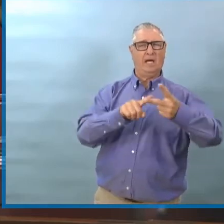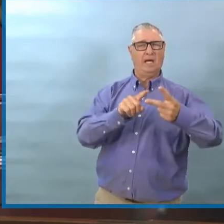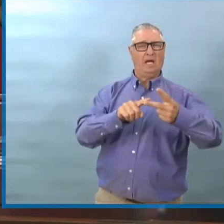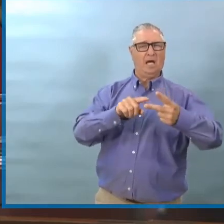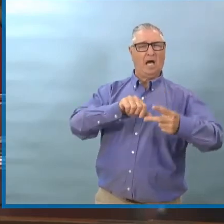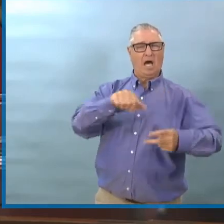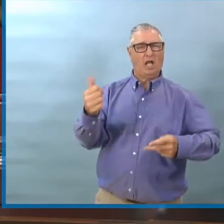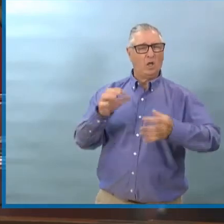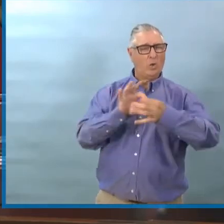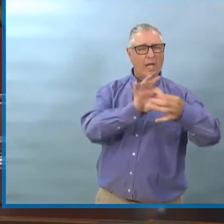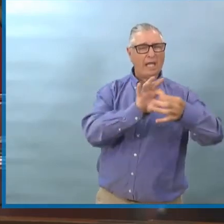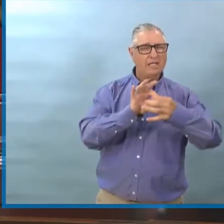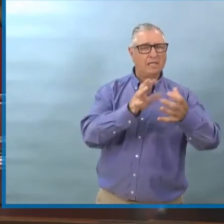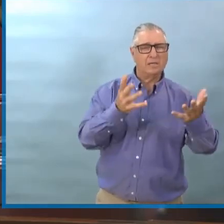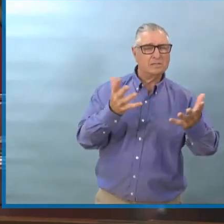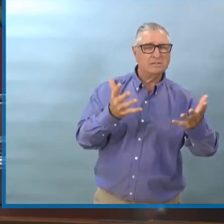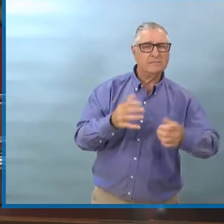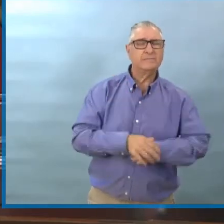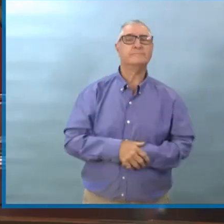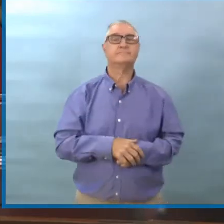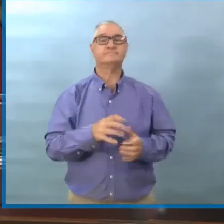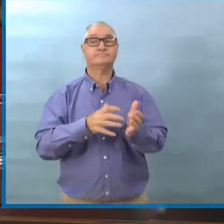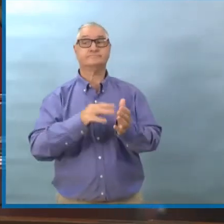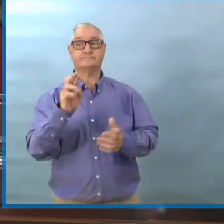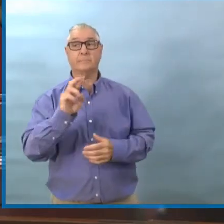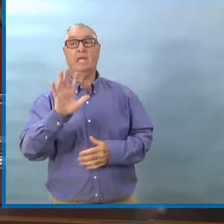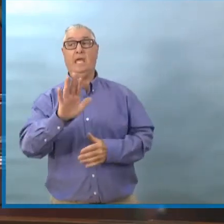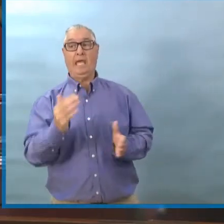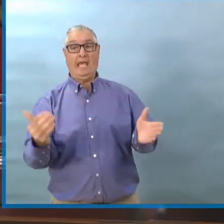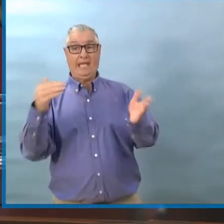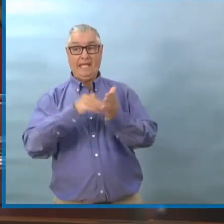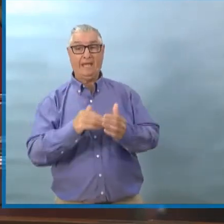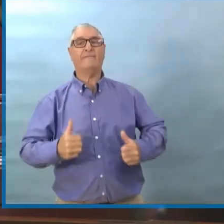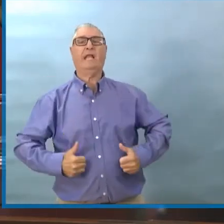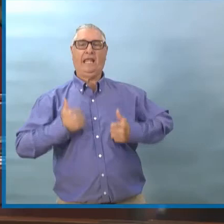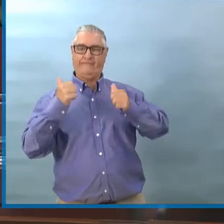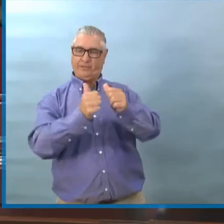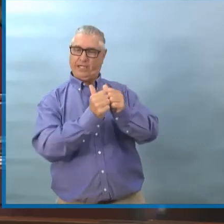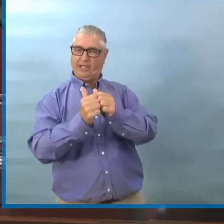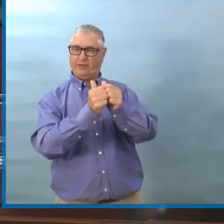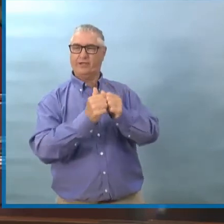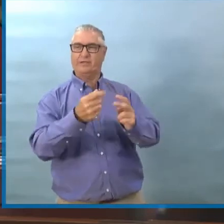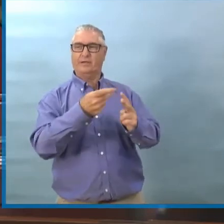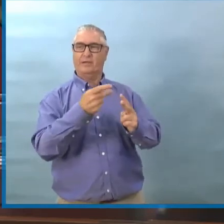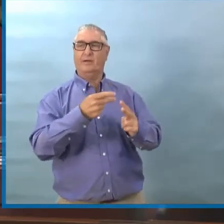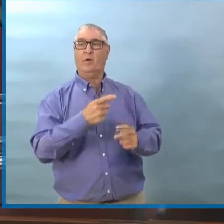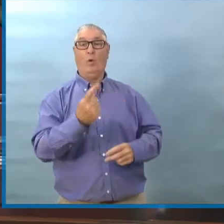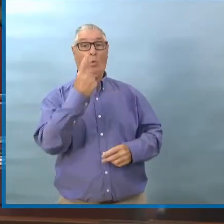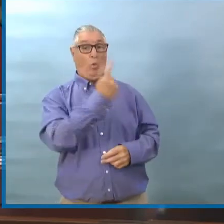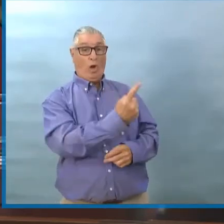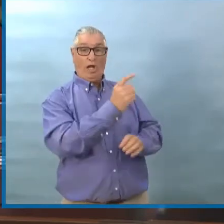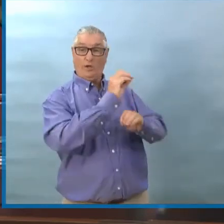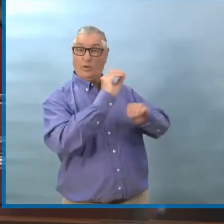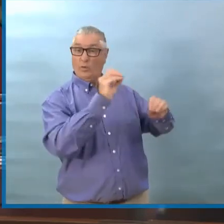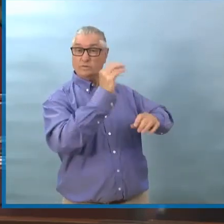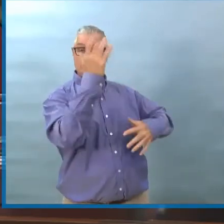Bon, c'était des contacts à l'intérieur d'une même résidence. Il y une des personnes qui n'avait pas de symptômes. L'autre cas.